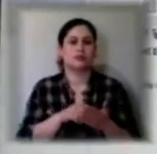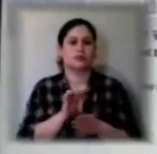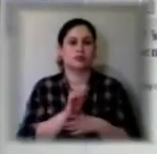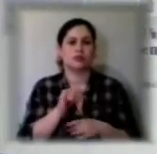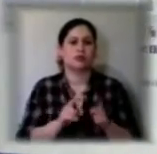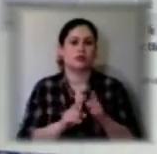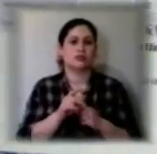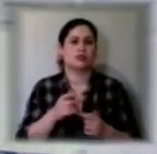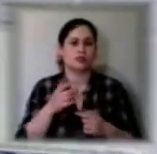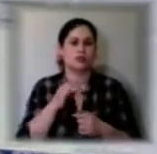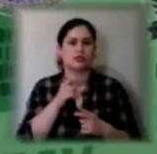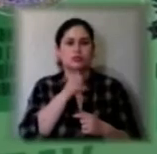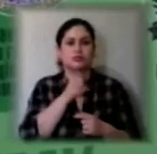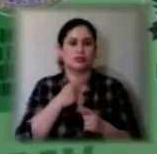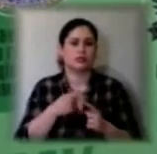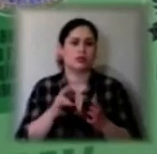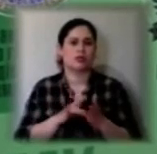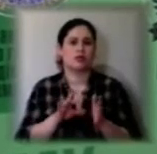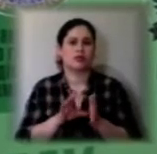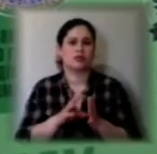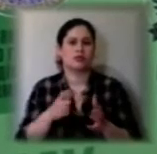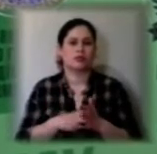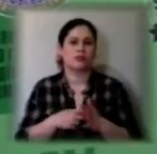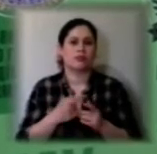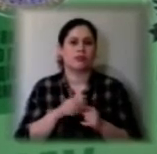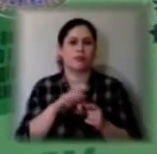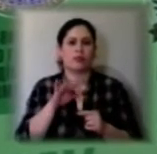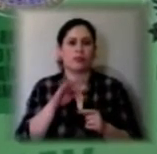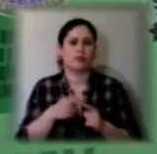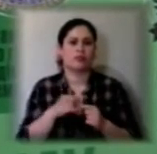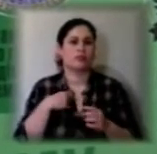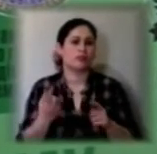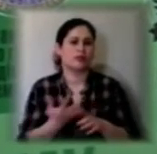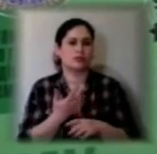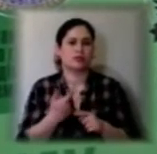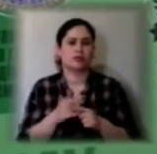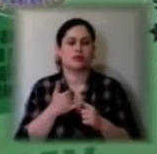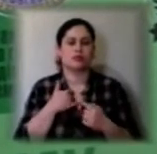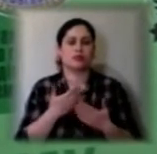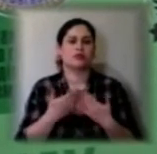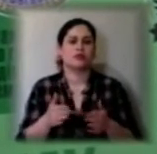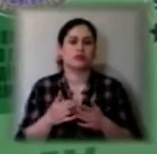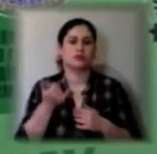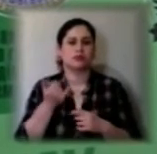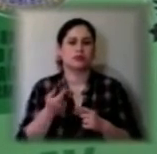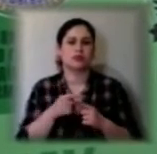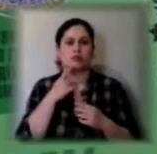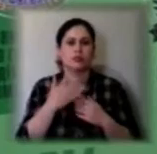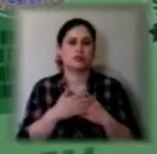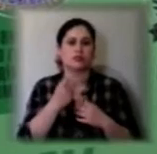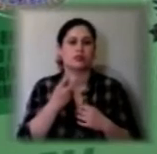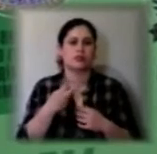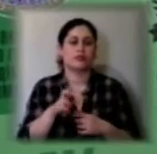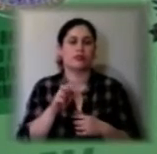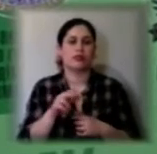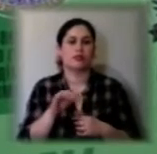іспиту на електронні пошти. Цей формат у нас є вперше. У нас випускається сьогодні понад 120 бакалаврів